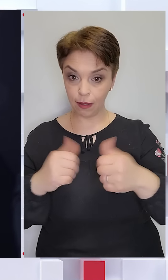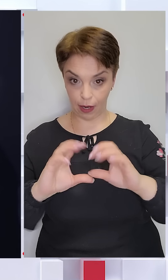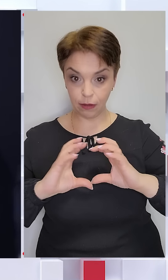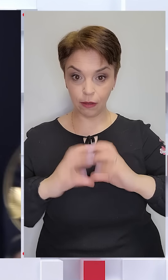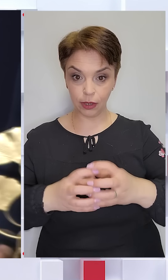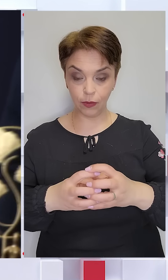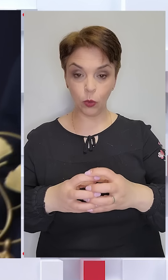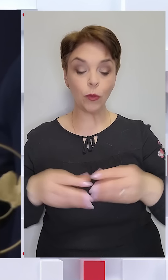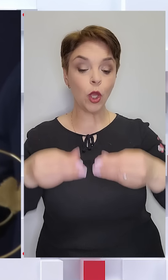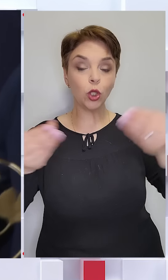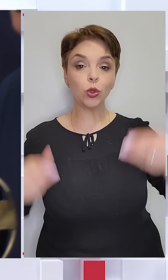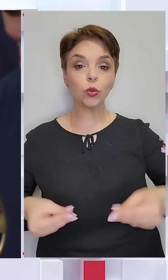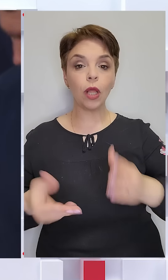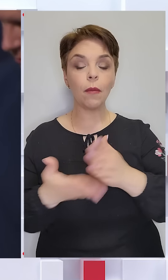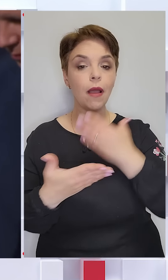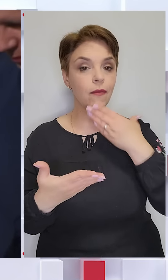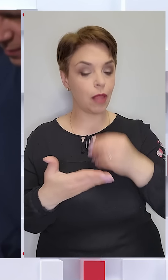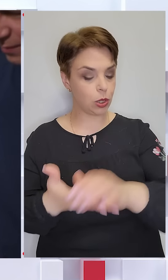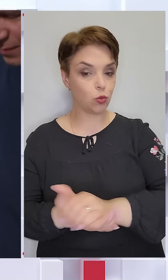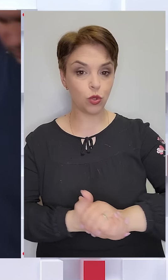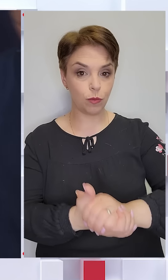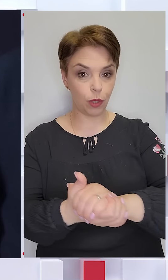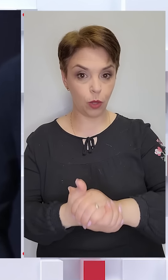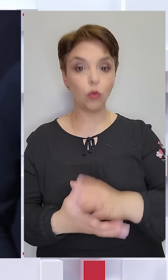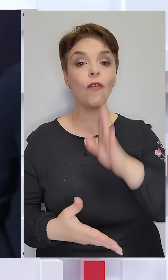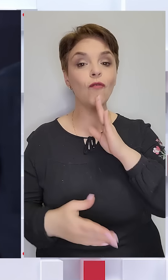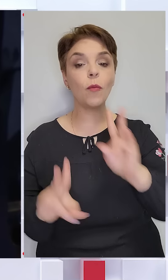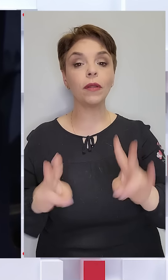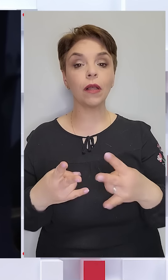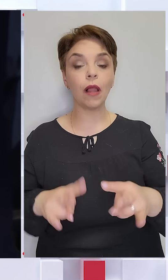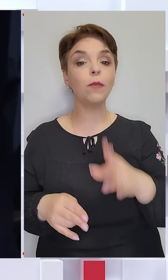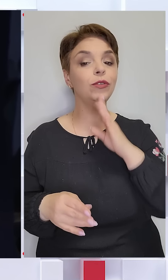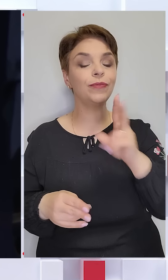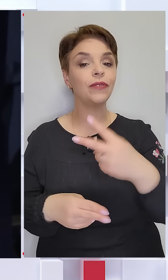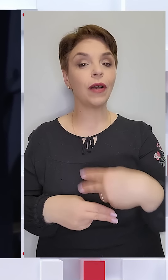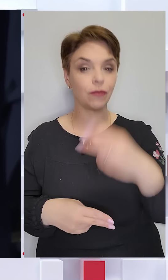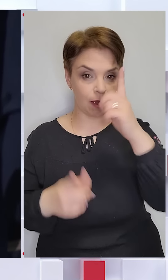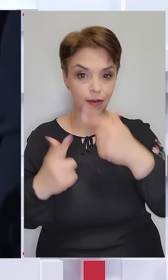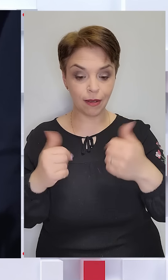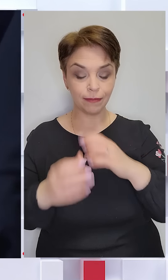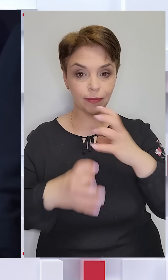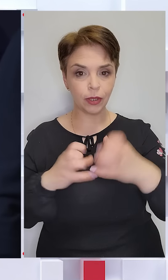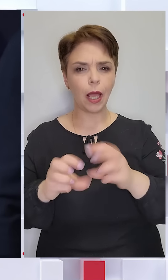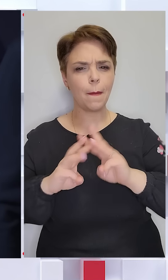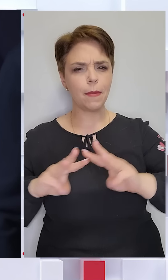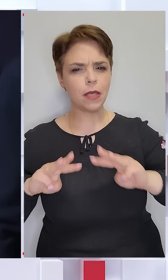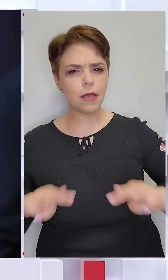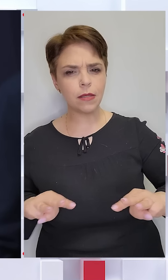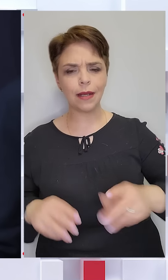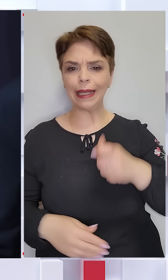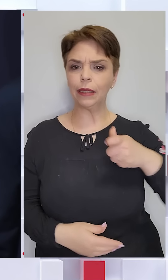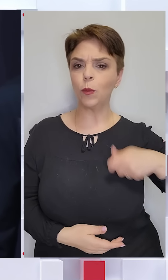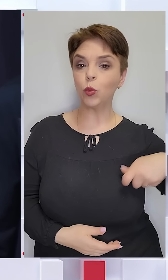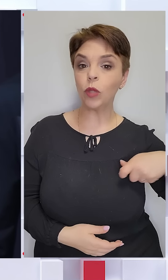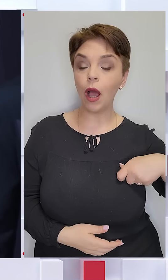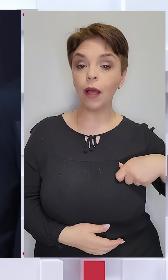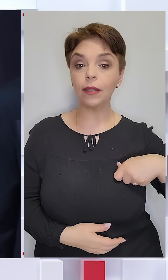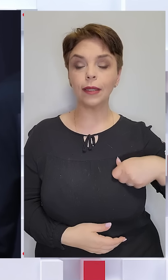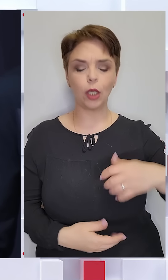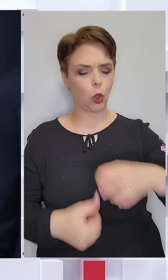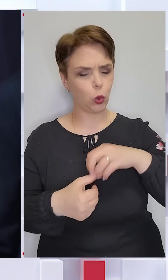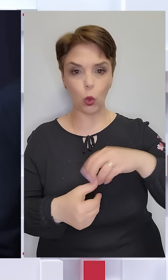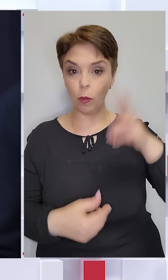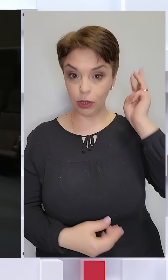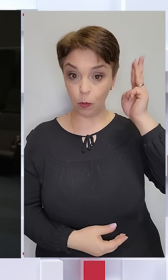світу. Глянець має власну спільноту «Вуменклаб» жінки з 22 країн світу, серед яких є міністерки, депутатки та топ